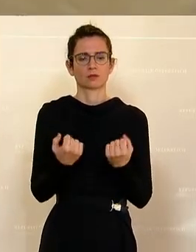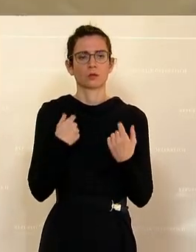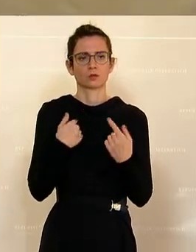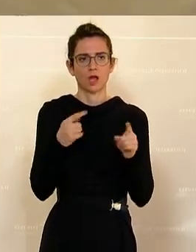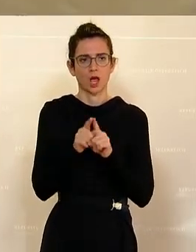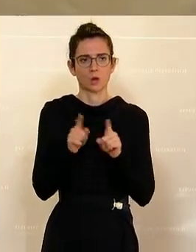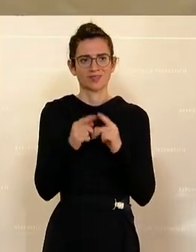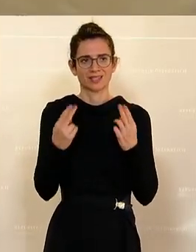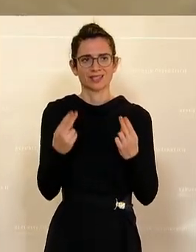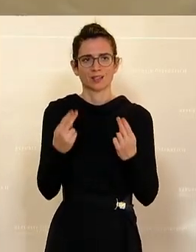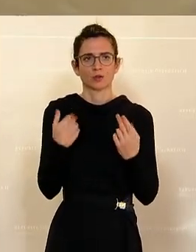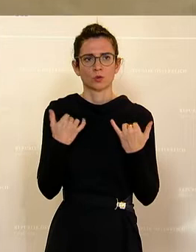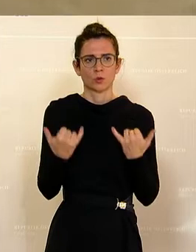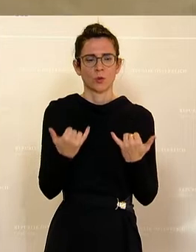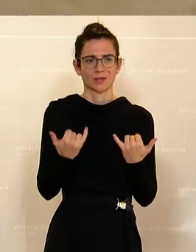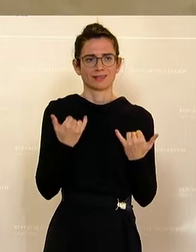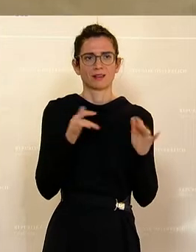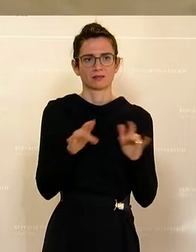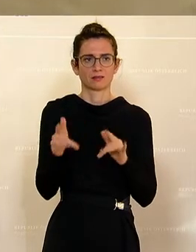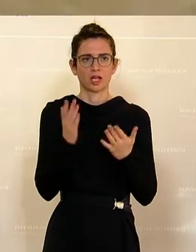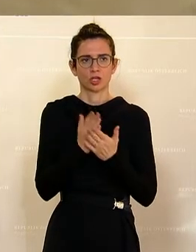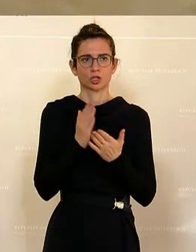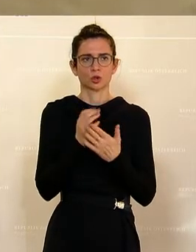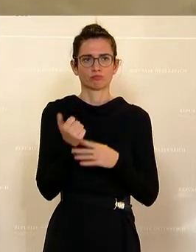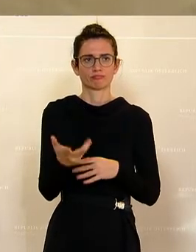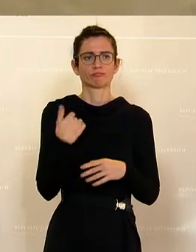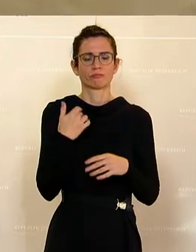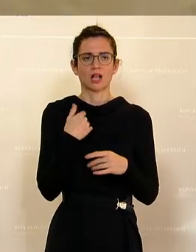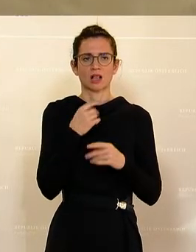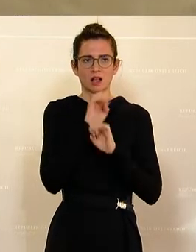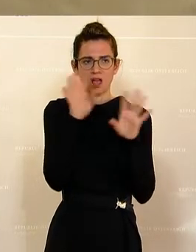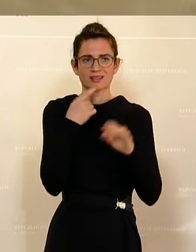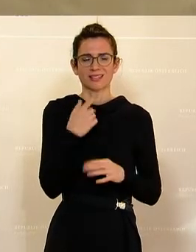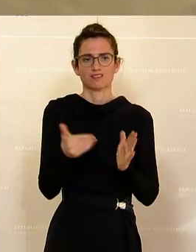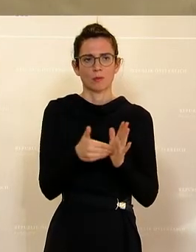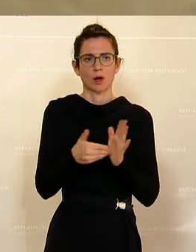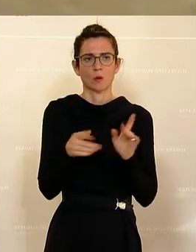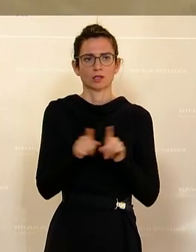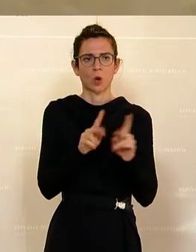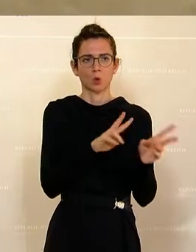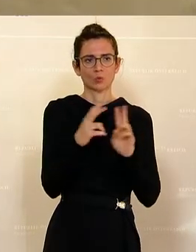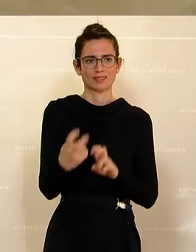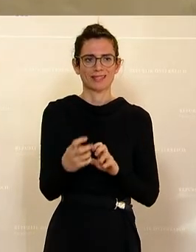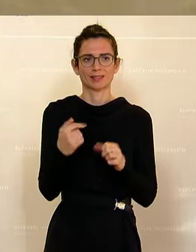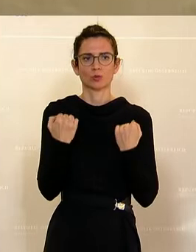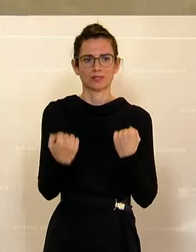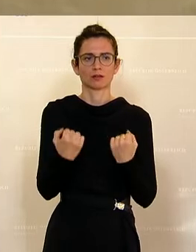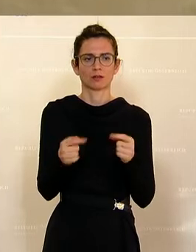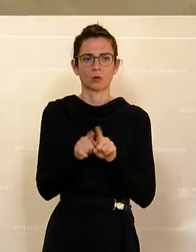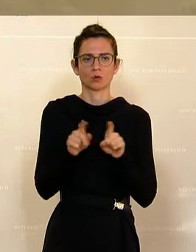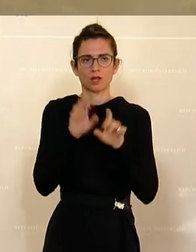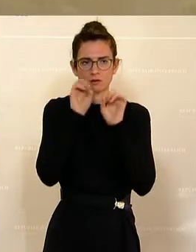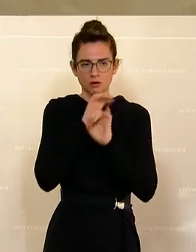ist aber ganz, ganz wichtig, es wurde heute von den Vorrätern das scheinige Male betont, wir brauchen aber auch Umsetzungssicherheit und